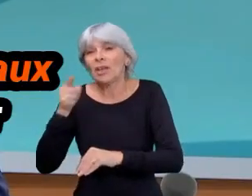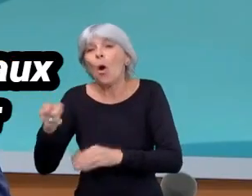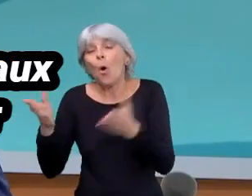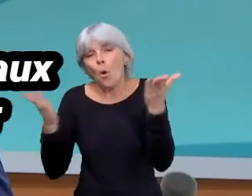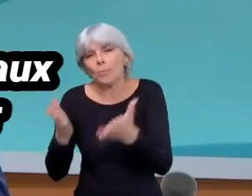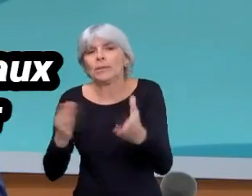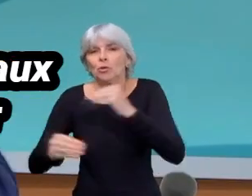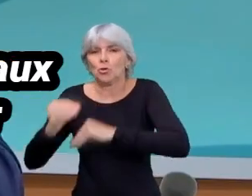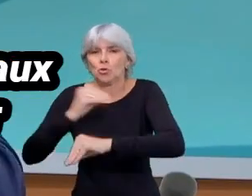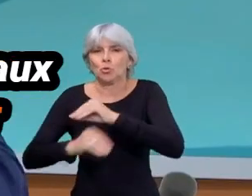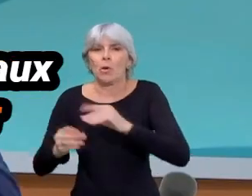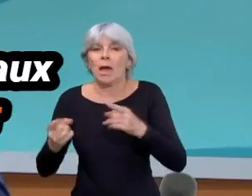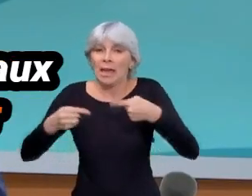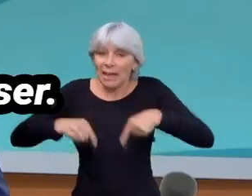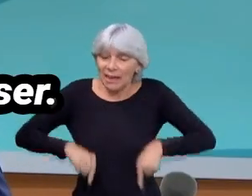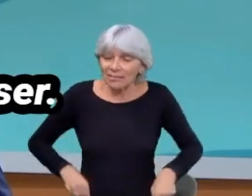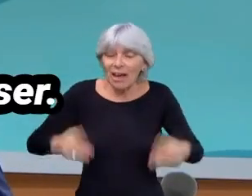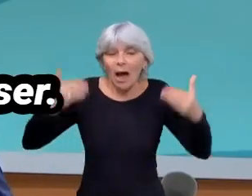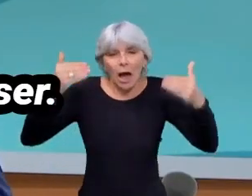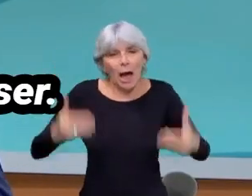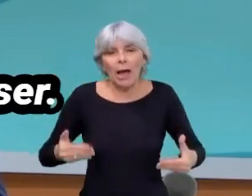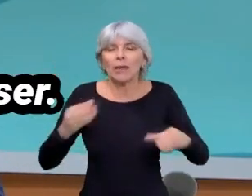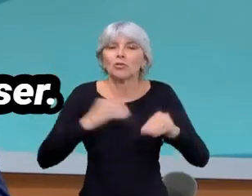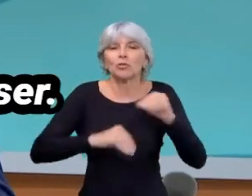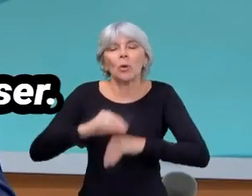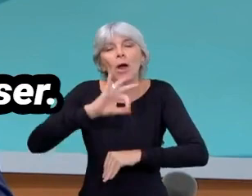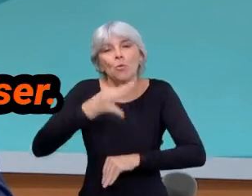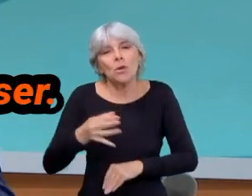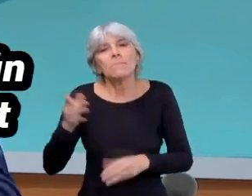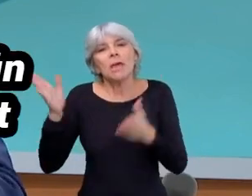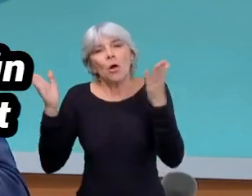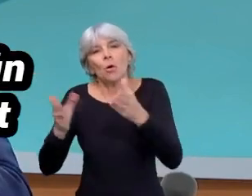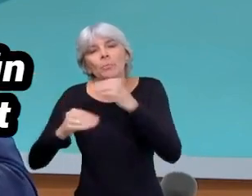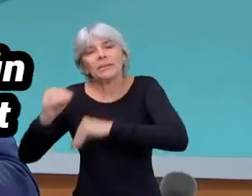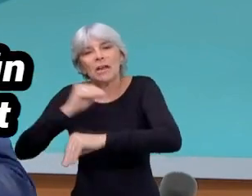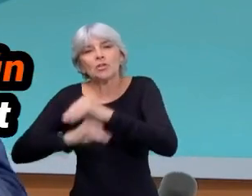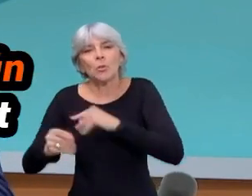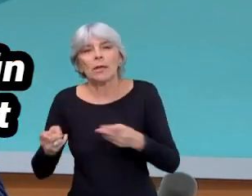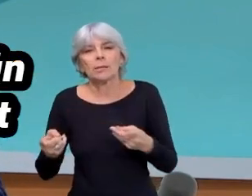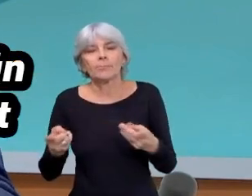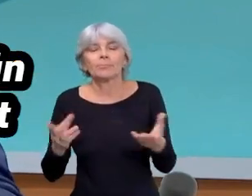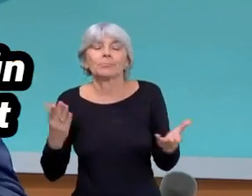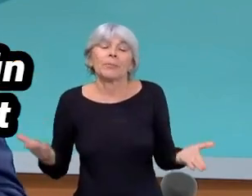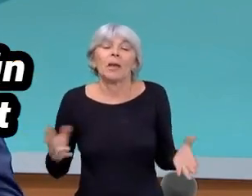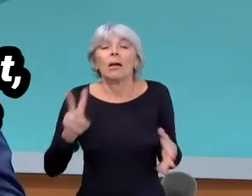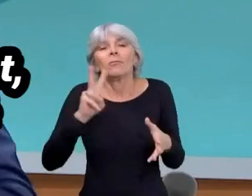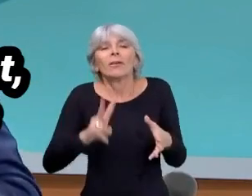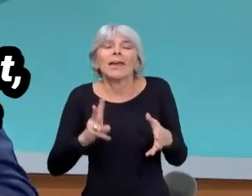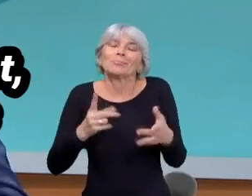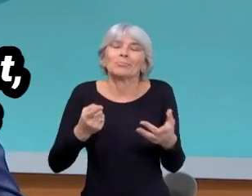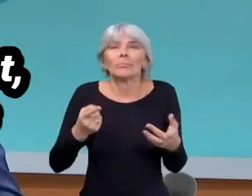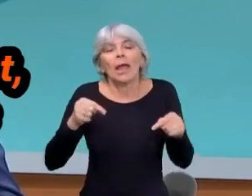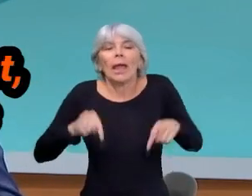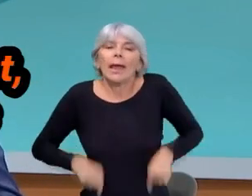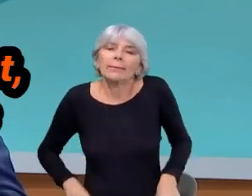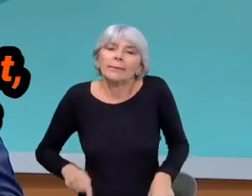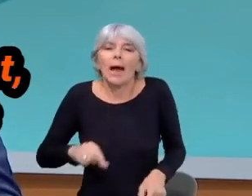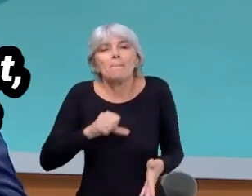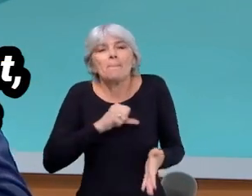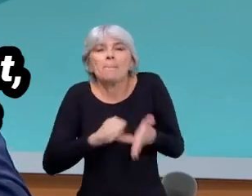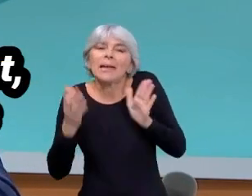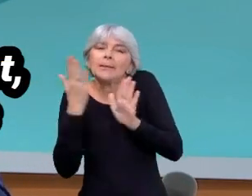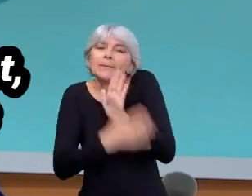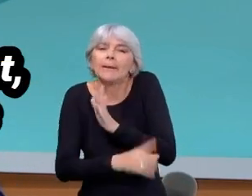hôpitaux et peut-être même augmenter encore la somme qu'on devra verser. Sauf que ce n pas l'État qui... Enfin, au final, ce sera l'État, mais ce n pas l'État qui paiera directement.